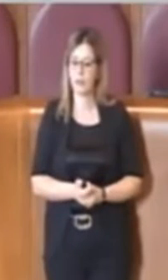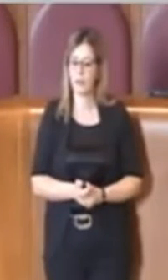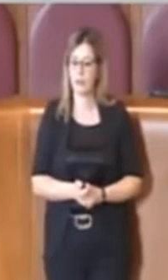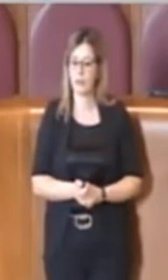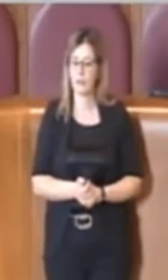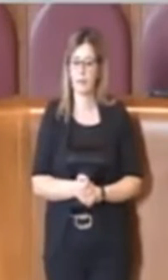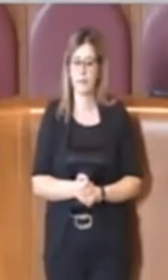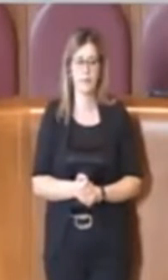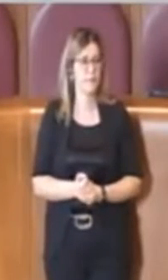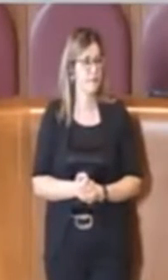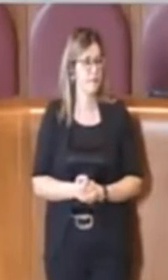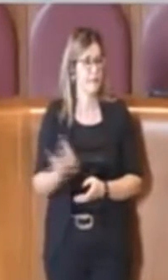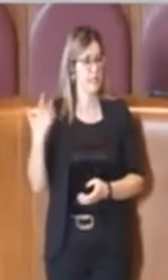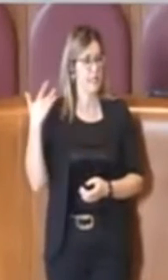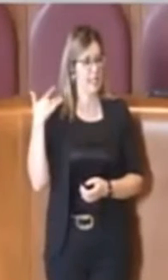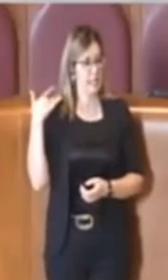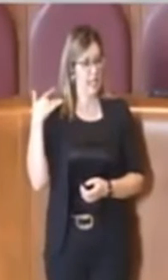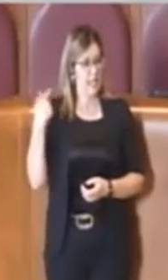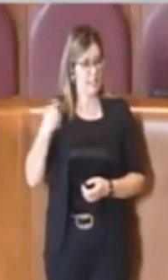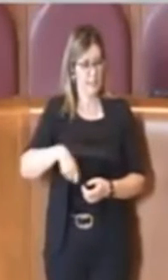Grazie Presidente.